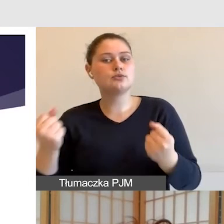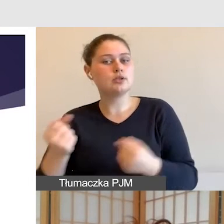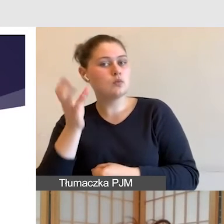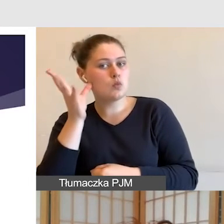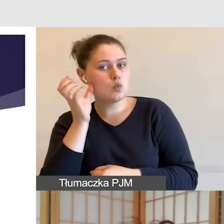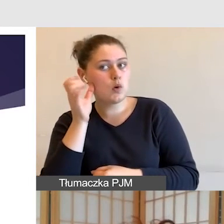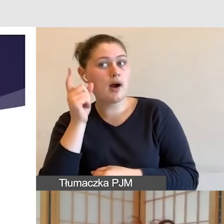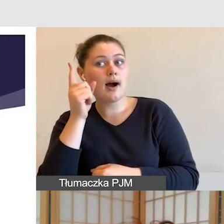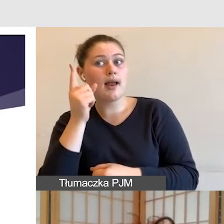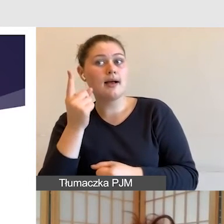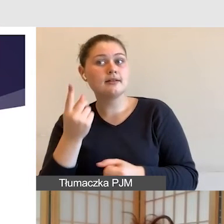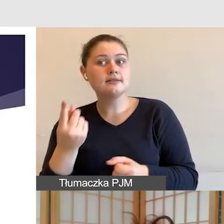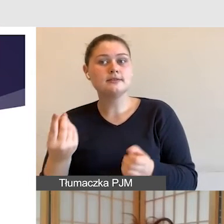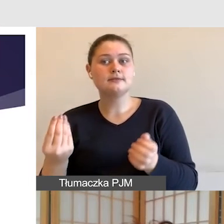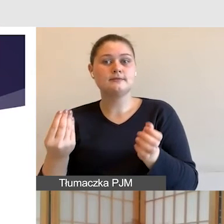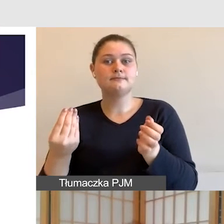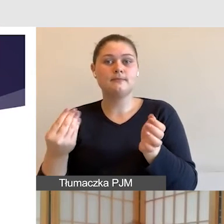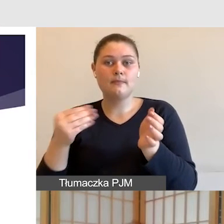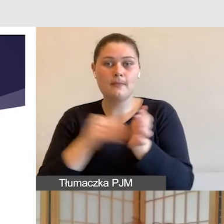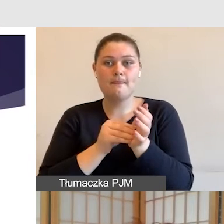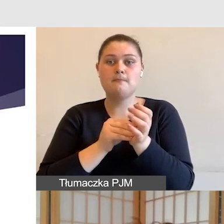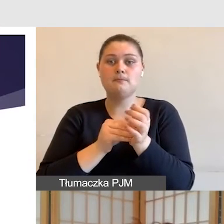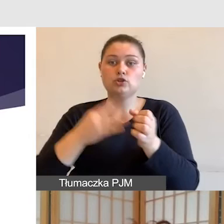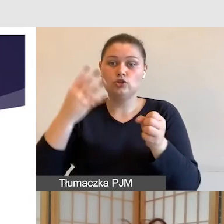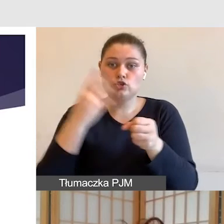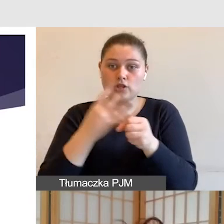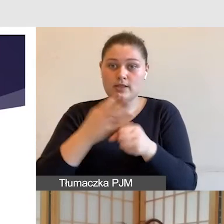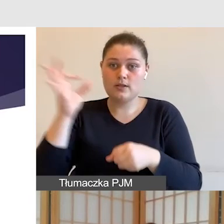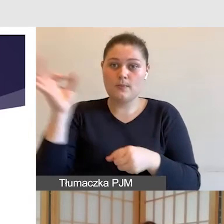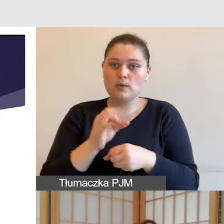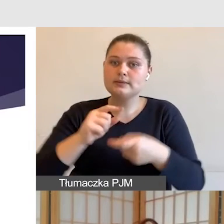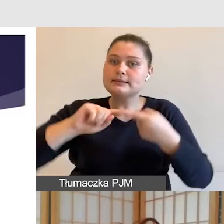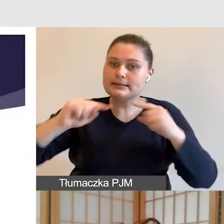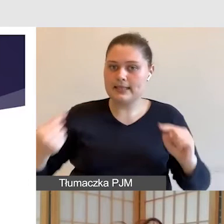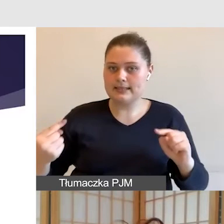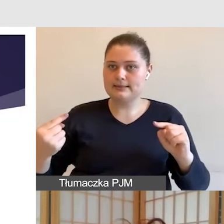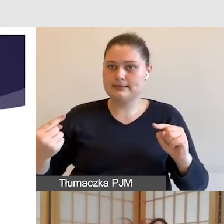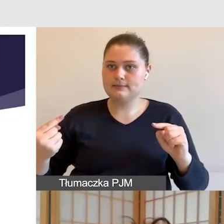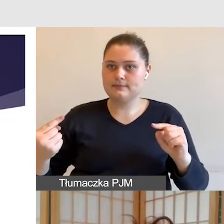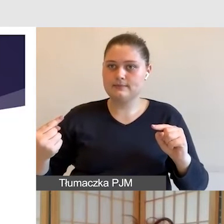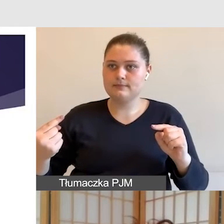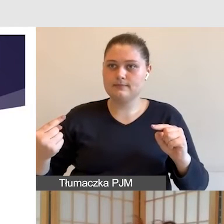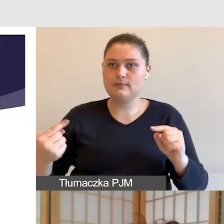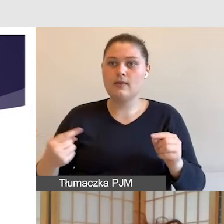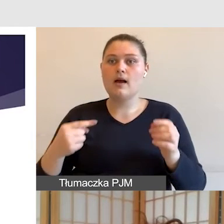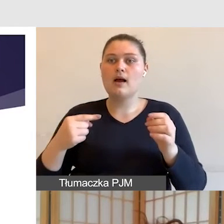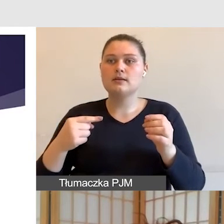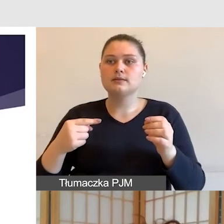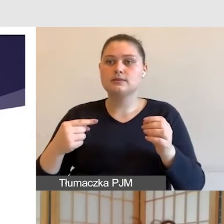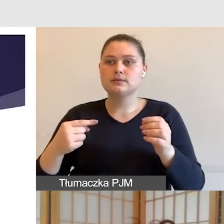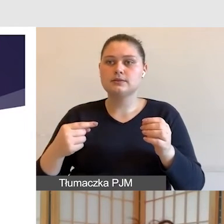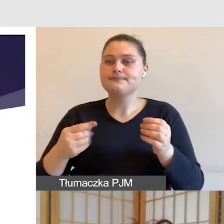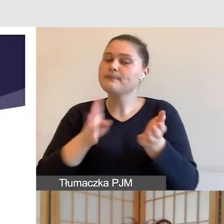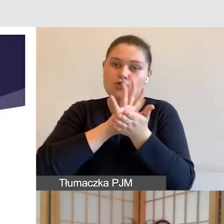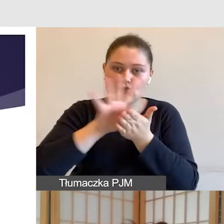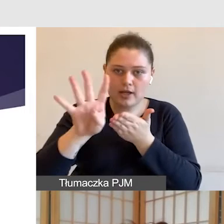stanowi zwrócenie uwagi na treść wypowiedzi, a 86% to jest zwrócenie uwagi na głos i intonację.